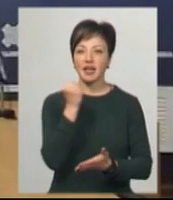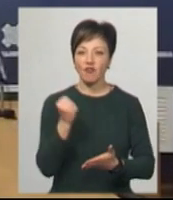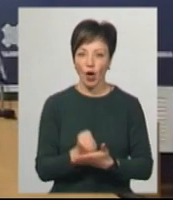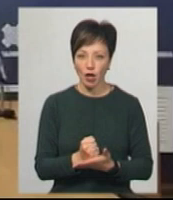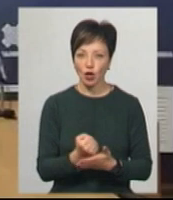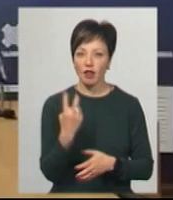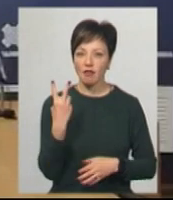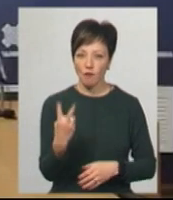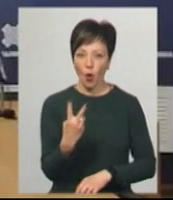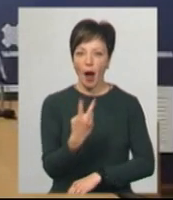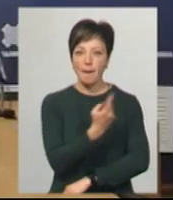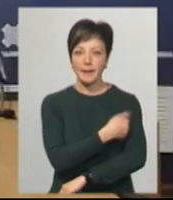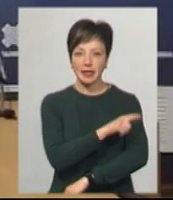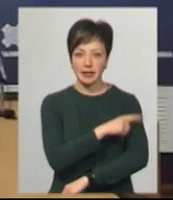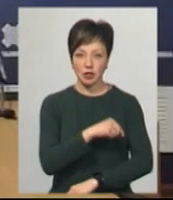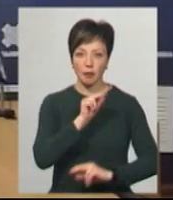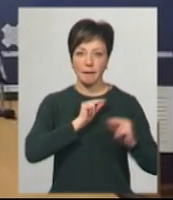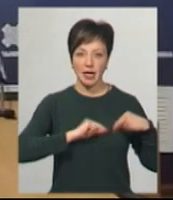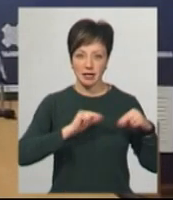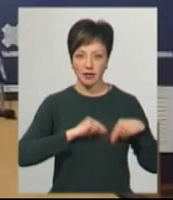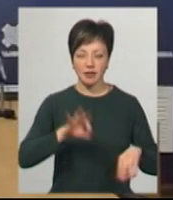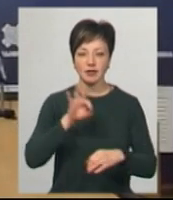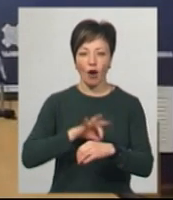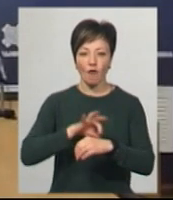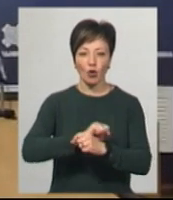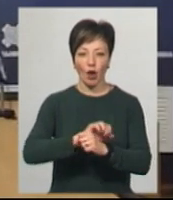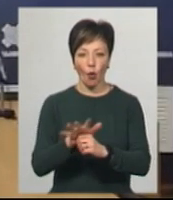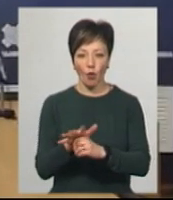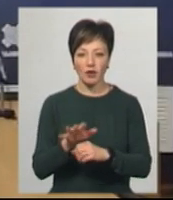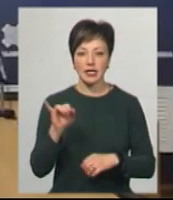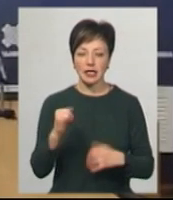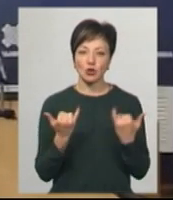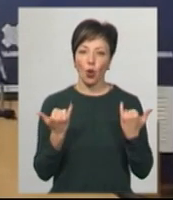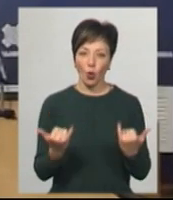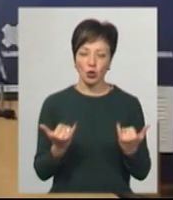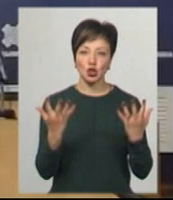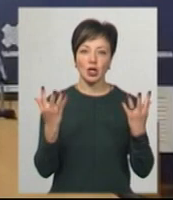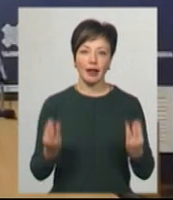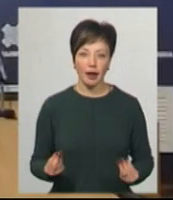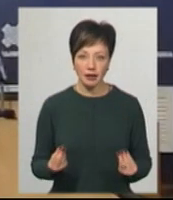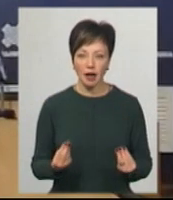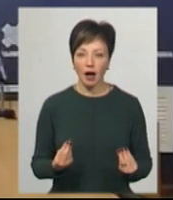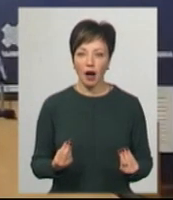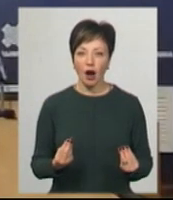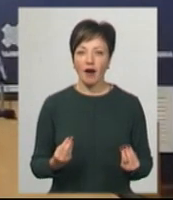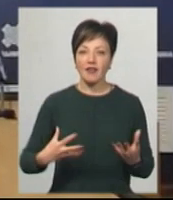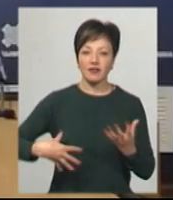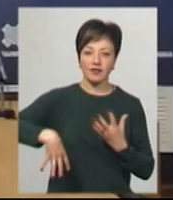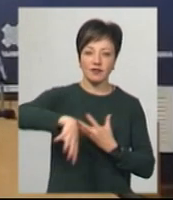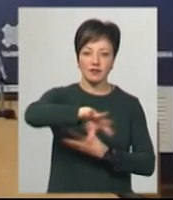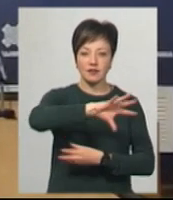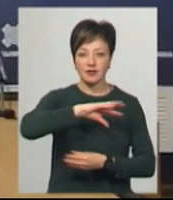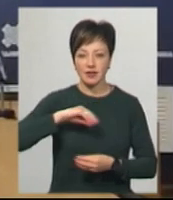також у двох медичних працівників захворювання і на сьогоднішній день усі